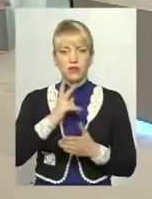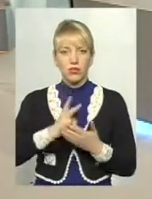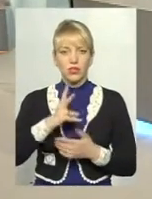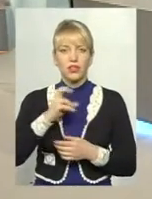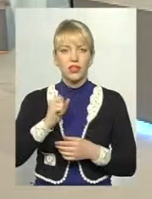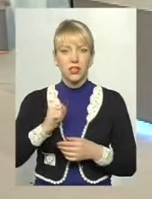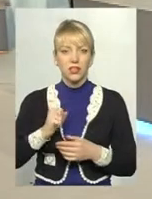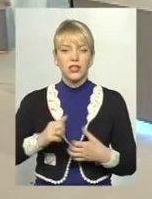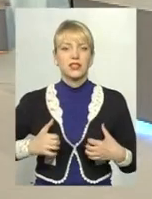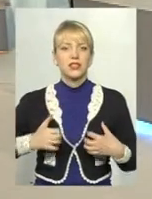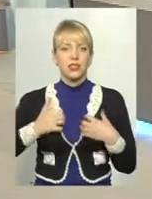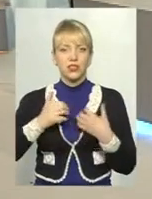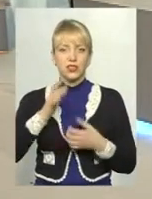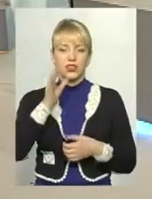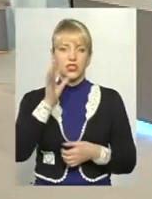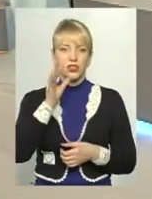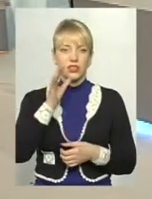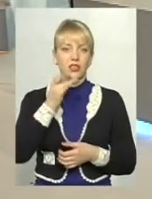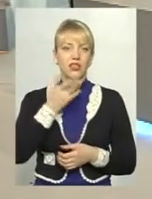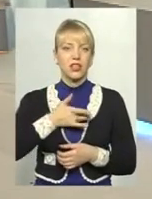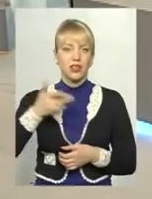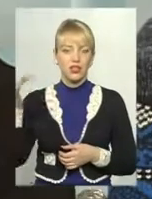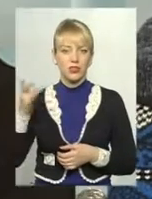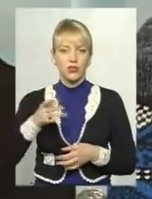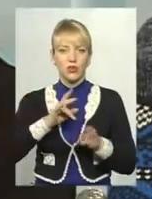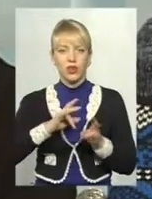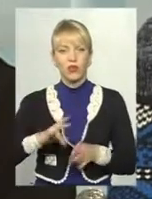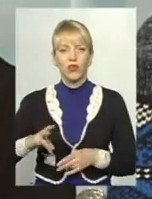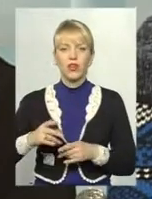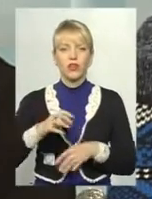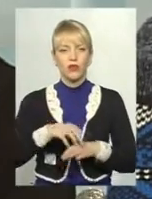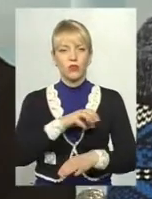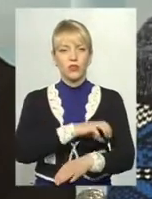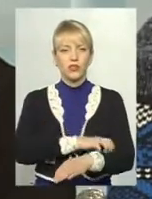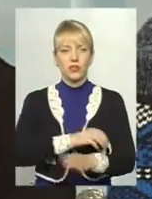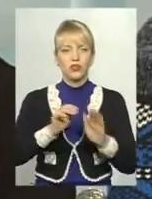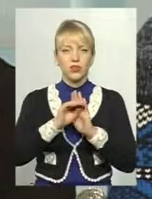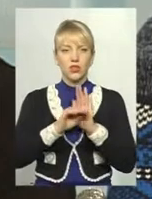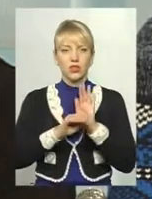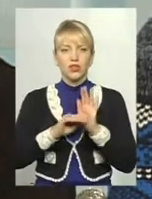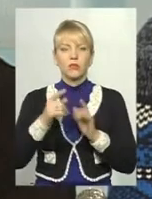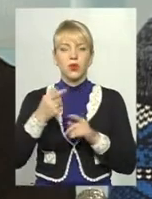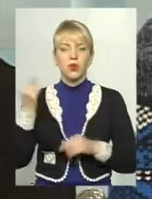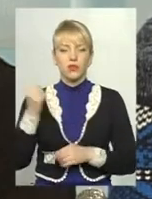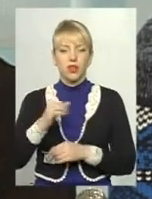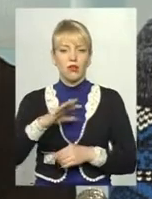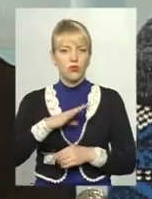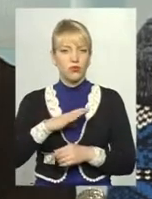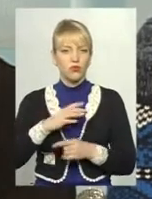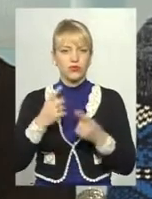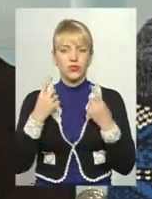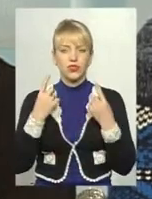страшні часи радянського лихоліття, комуністичного режиму, удар був дійсно завданий непоправний. І не хочеться просто